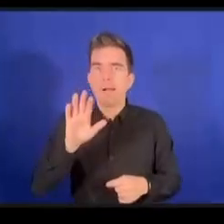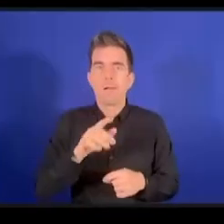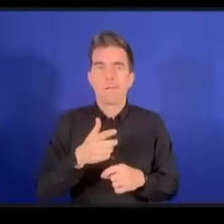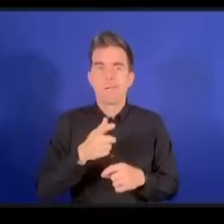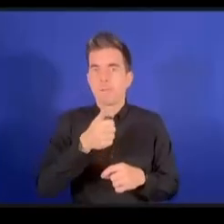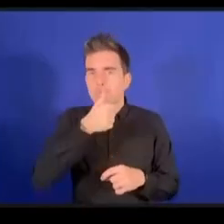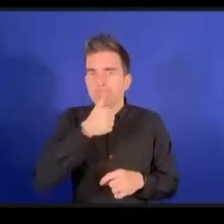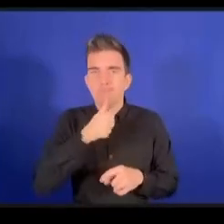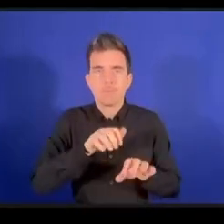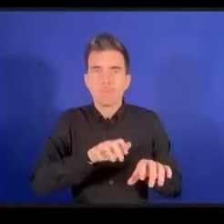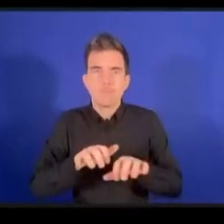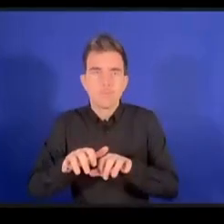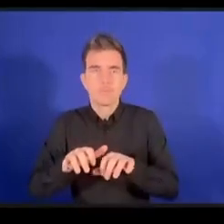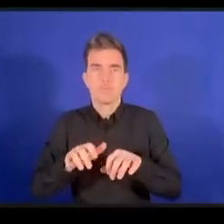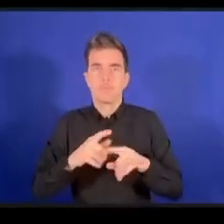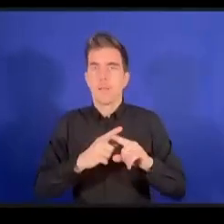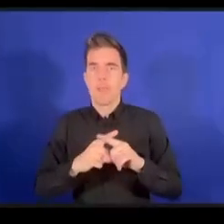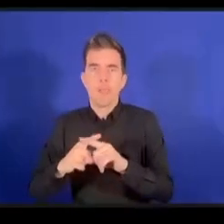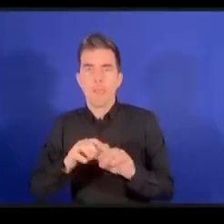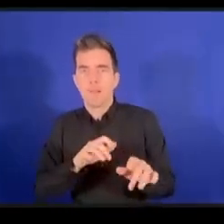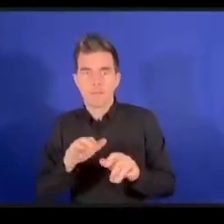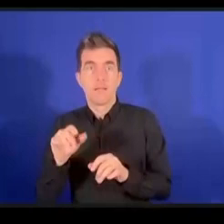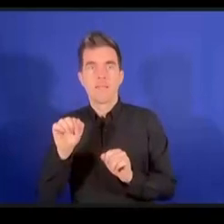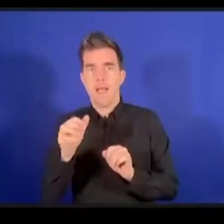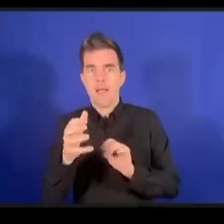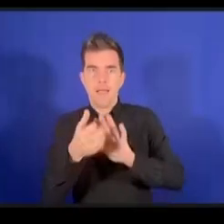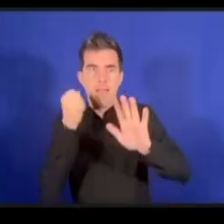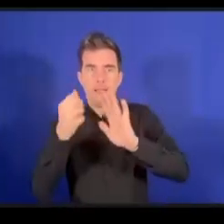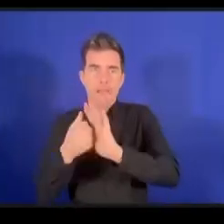أمنية رقمية